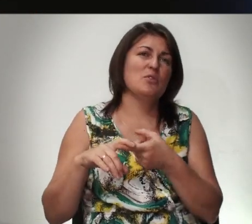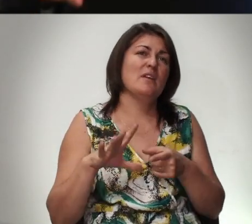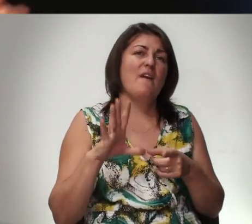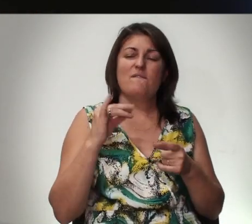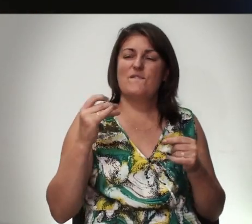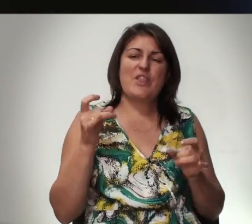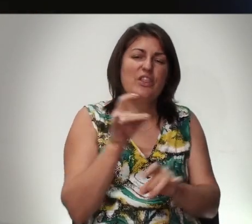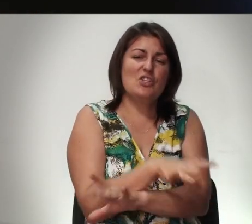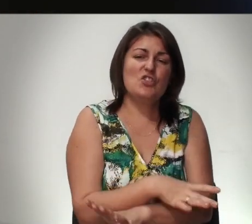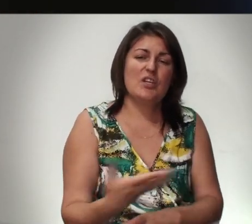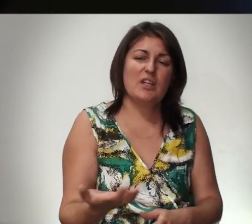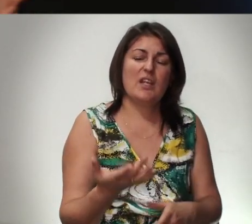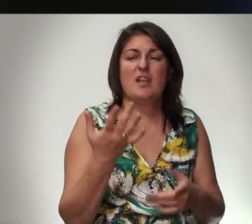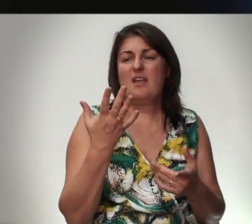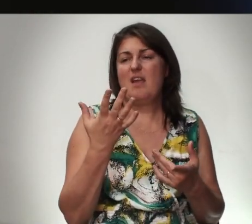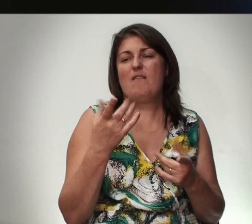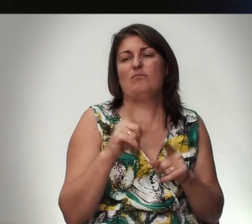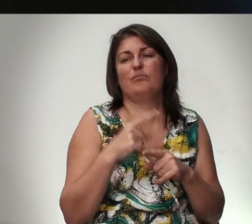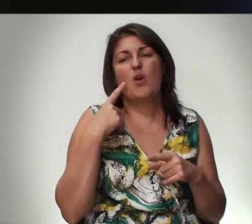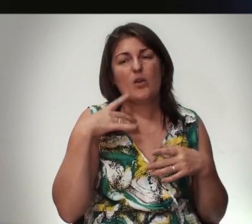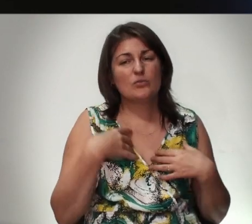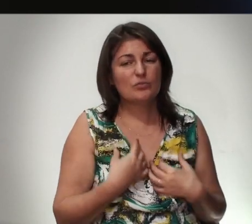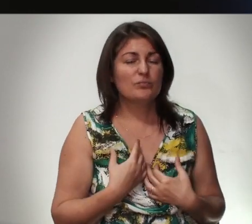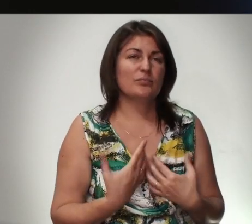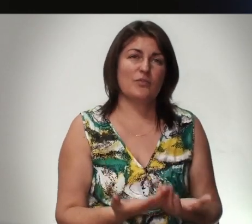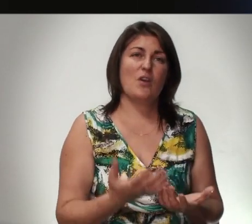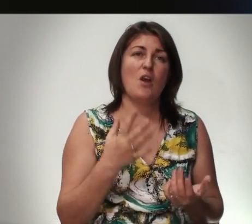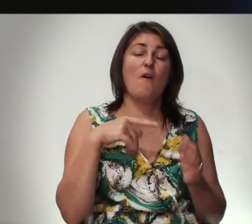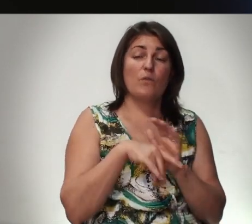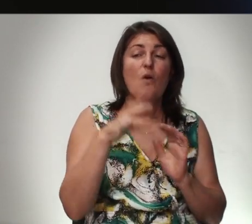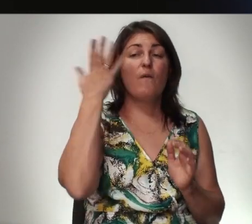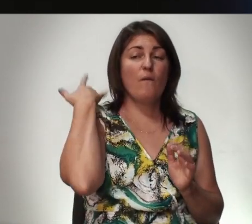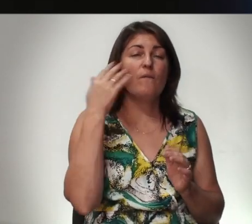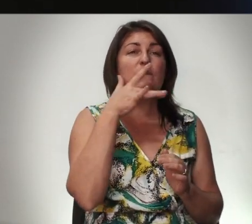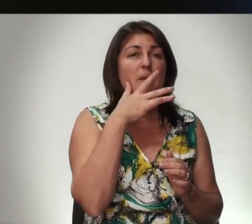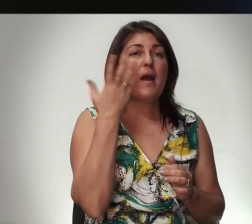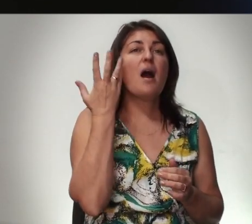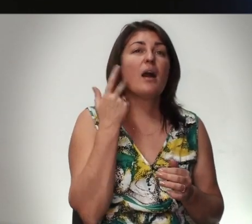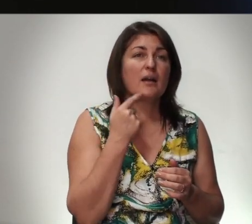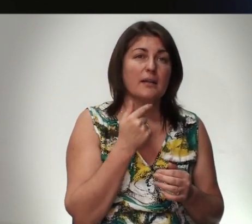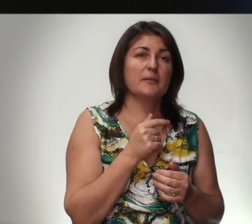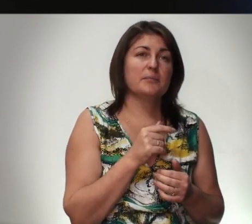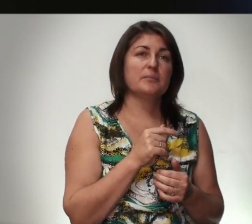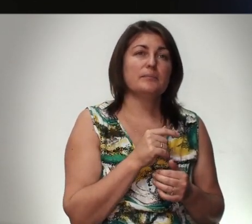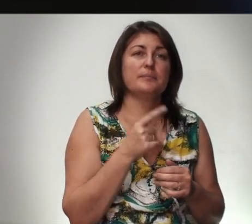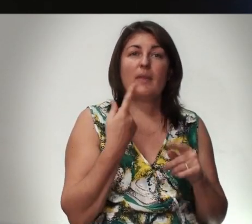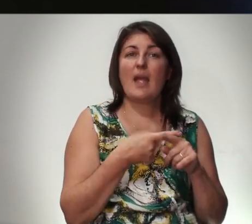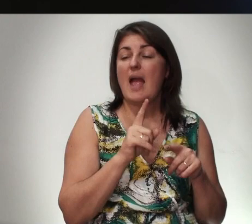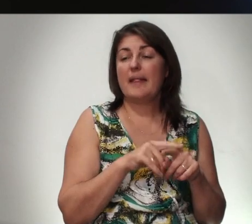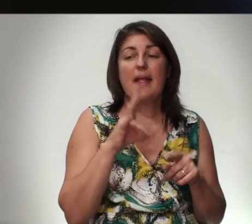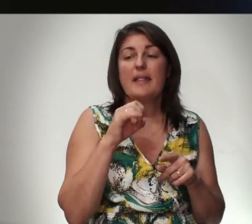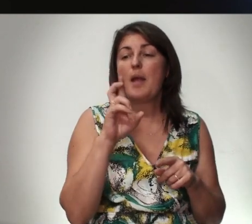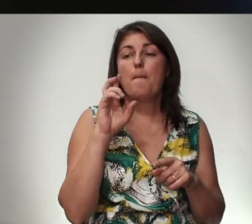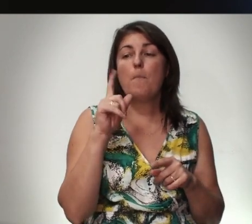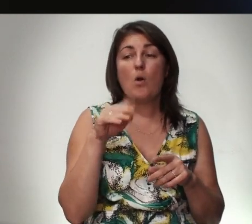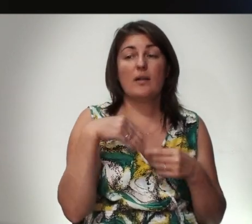В нищете В разочарованности В то время Когда Это не Бог